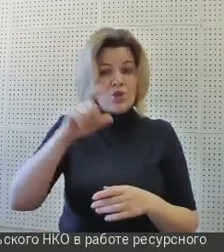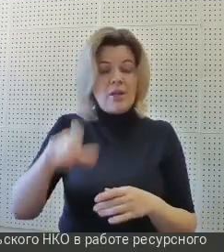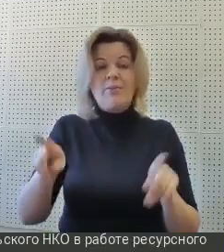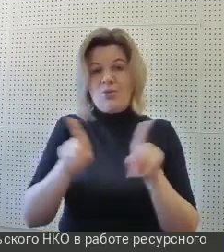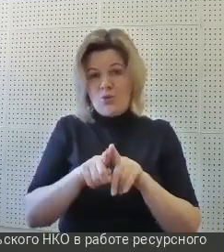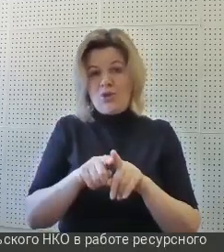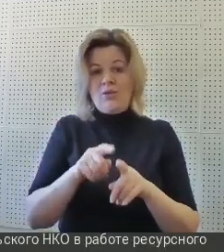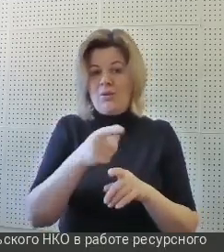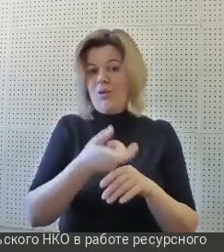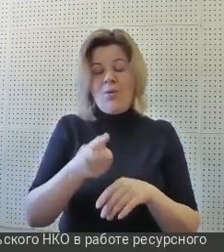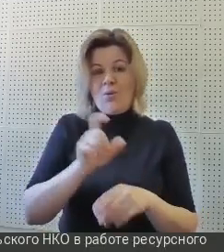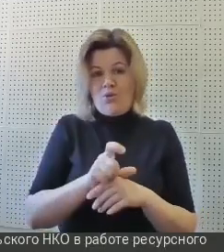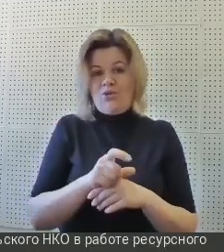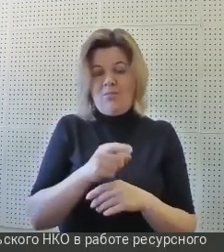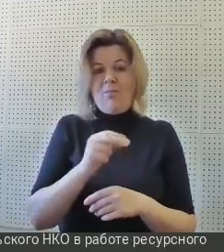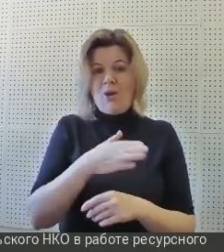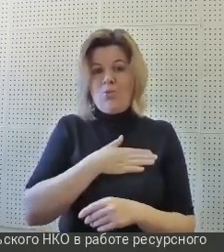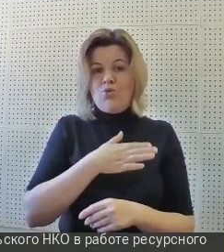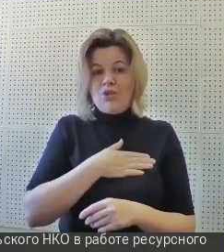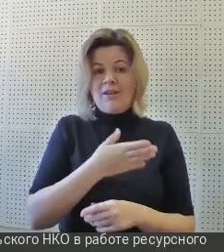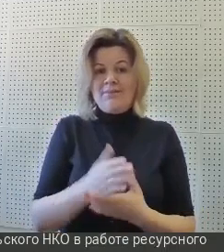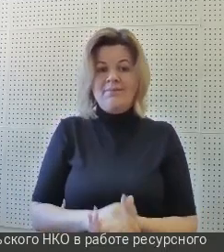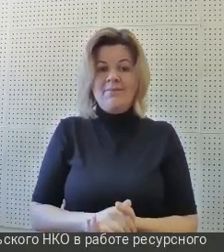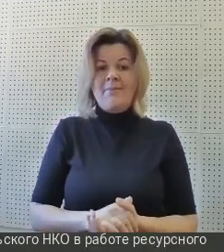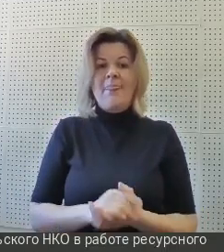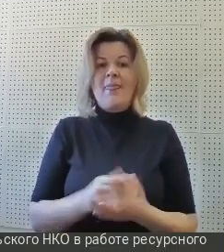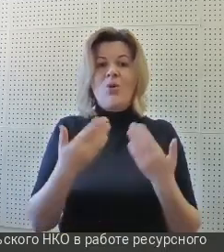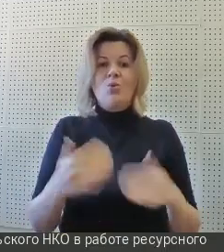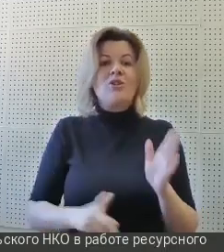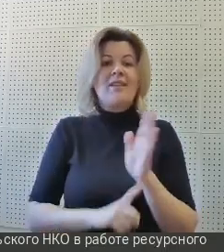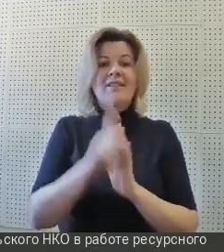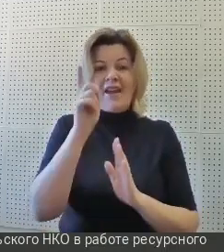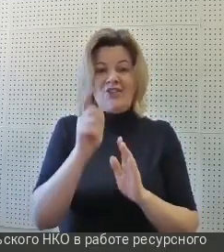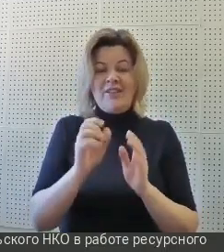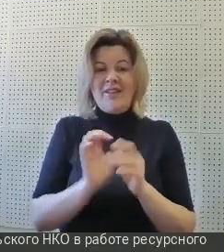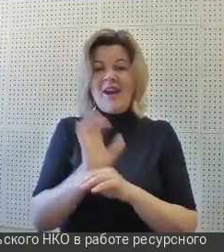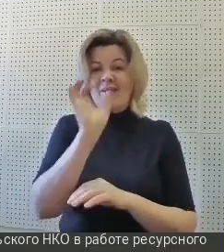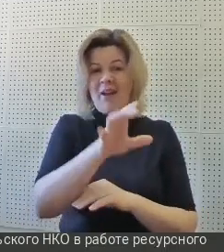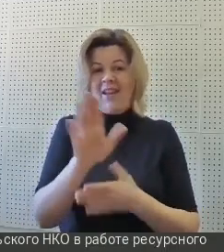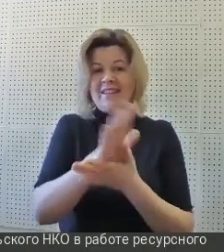слушателям тоже он очень пришелся по душе. Уже начали поступать же я. Да.